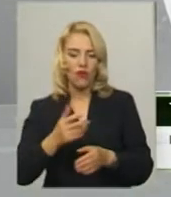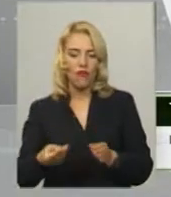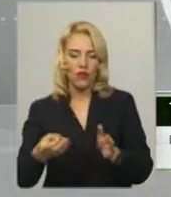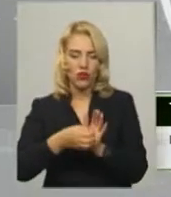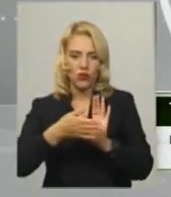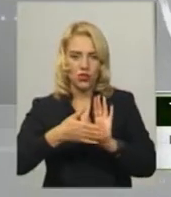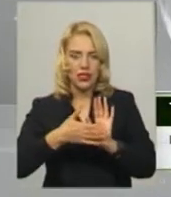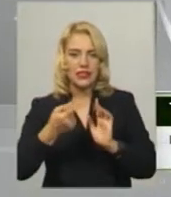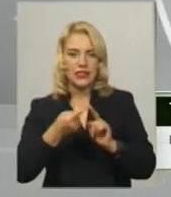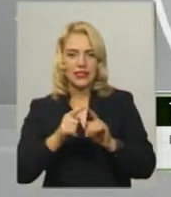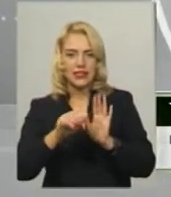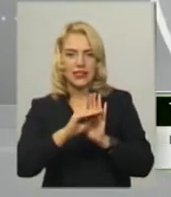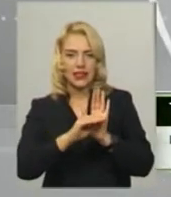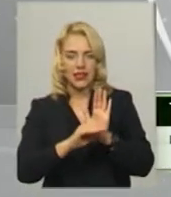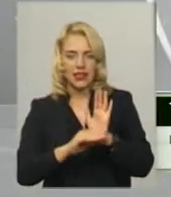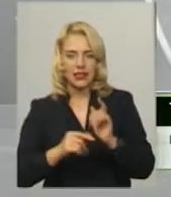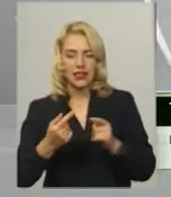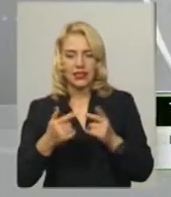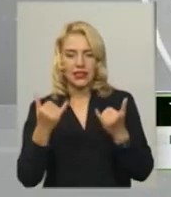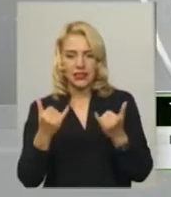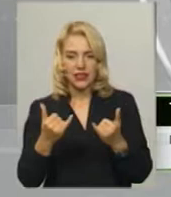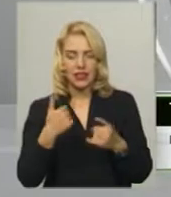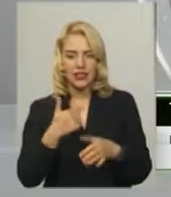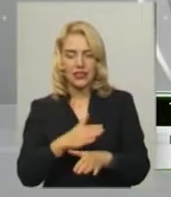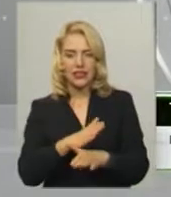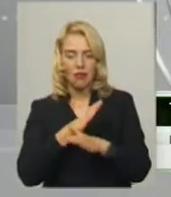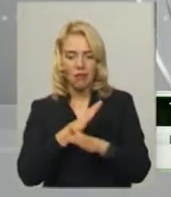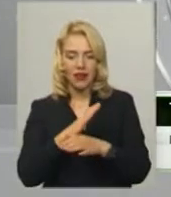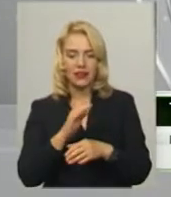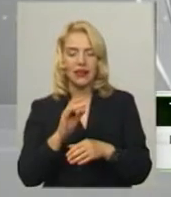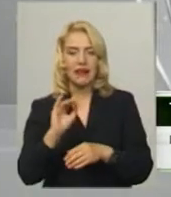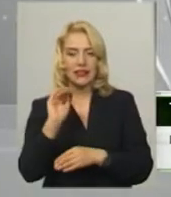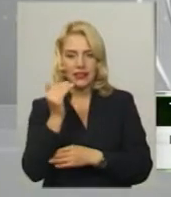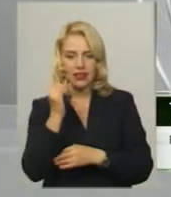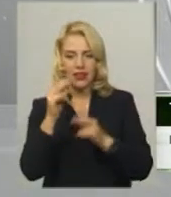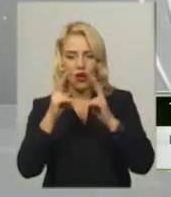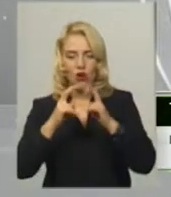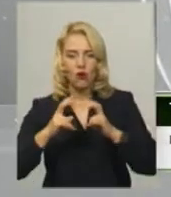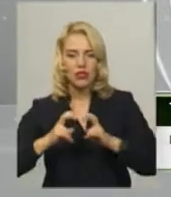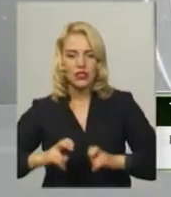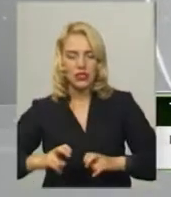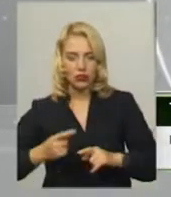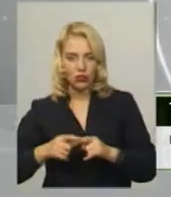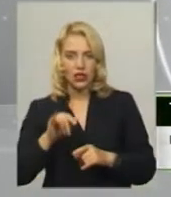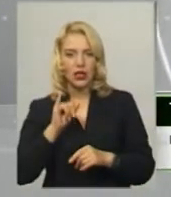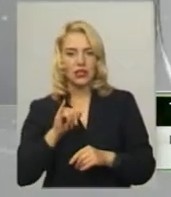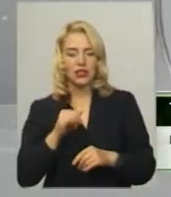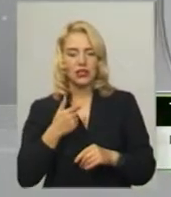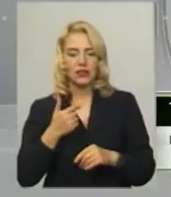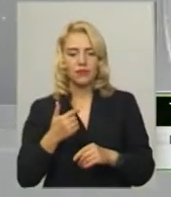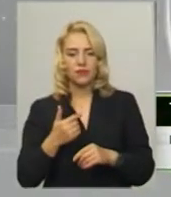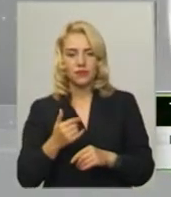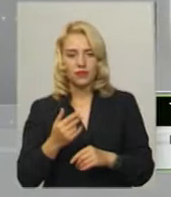У нас зараз за факт на смерть дитини триває досудове розслідування. Слідчі вже опитали маму хлопчика